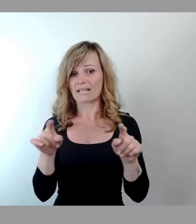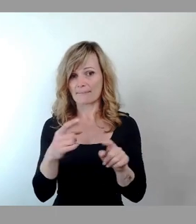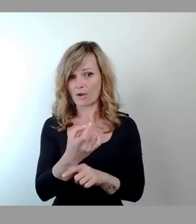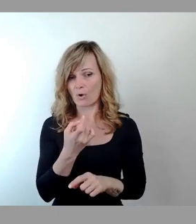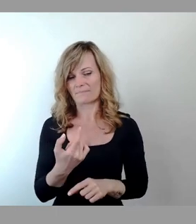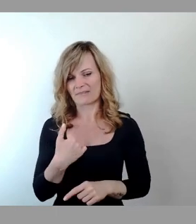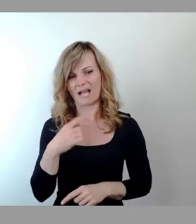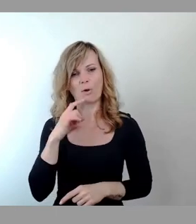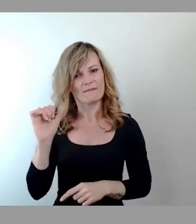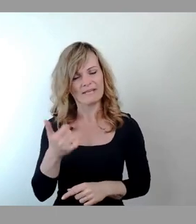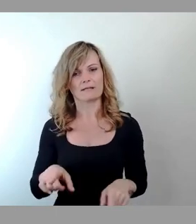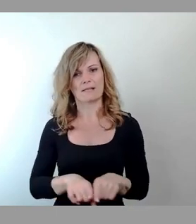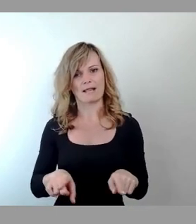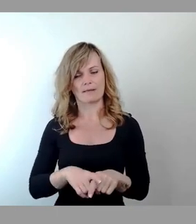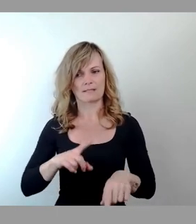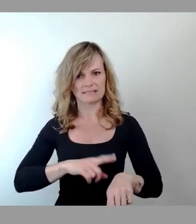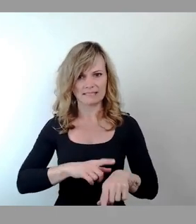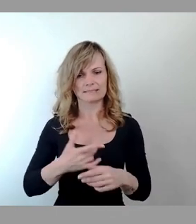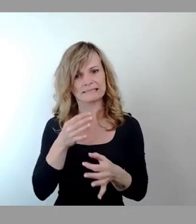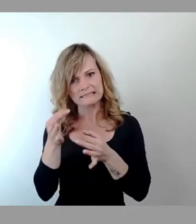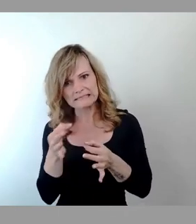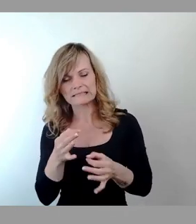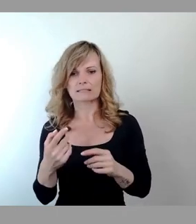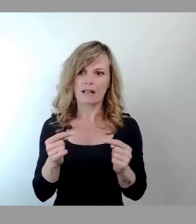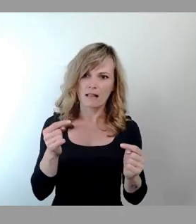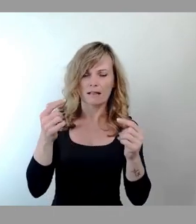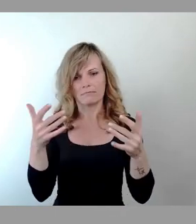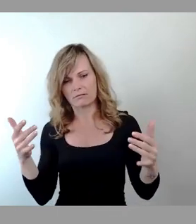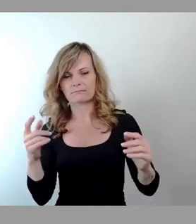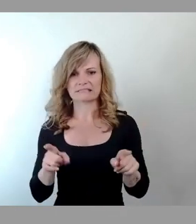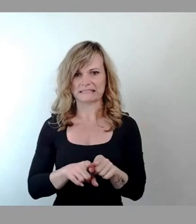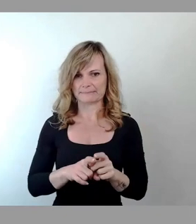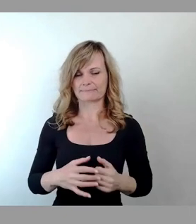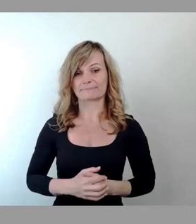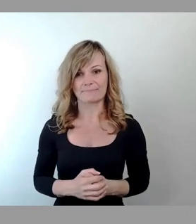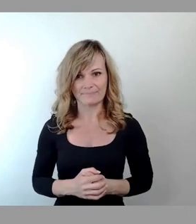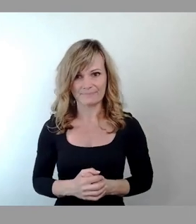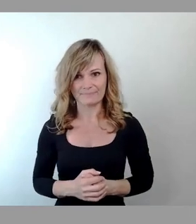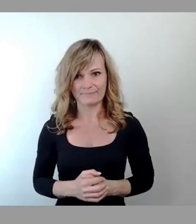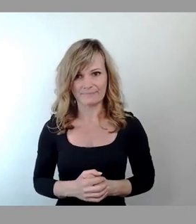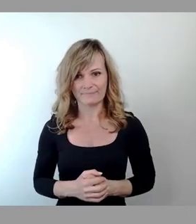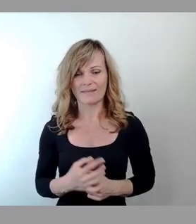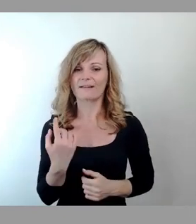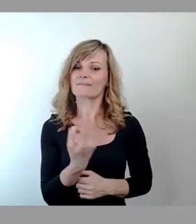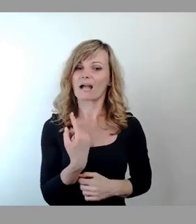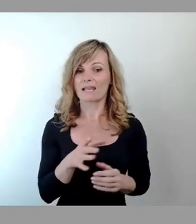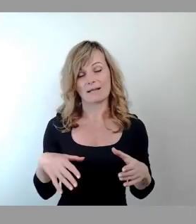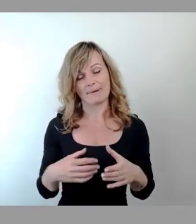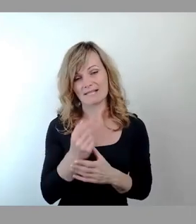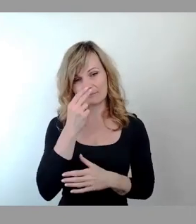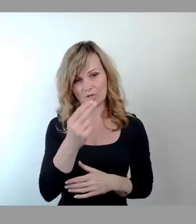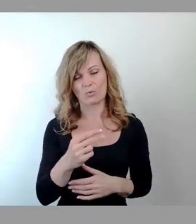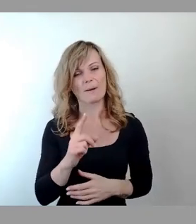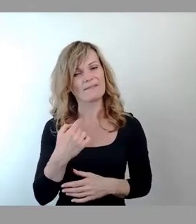mit der gleichen Intensität der Auseinandersetzung. Wo wir alle gemeinsam ran müssen, ich glaube, da sind wir uns aber auch